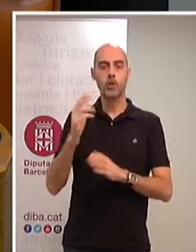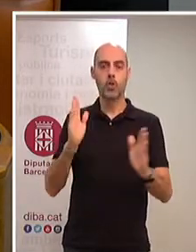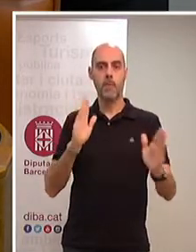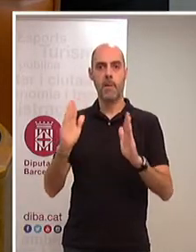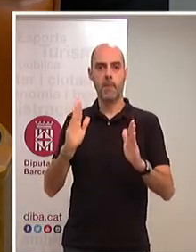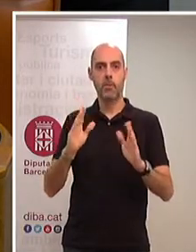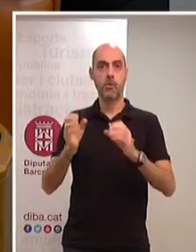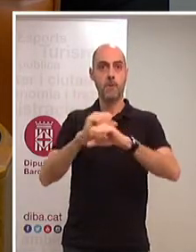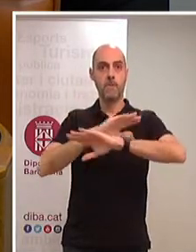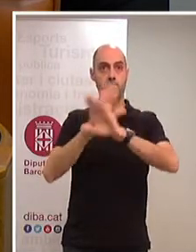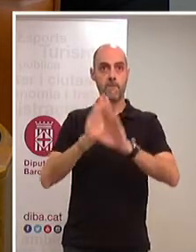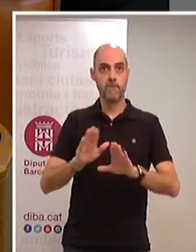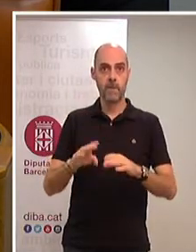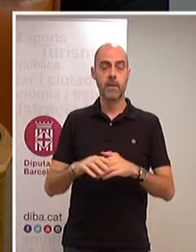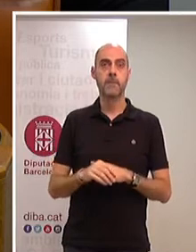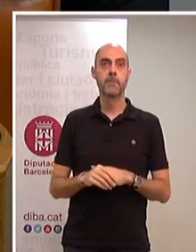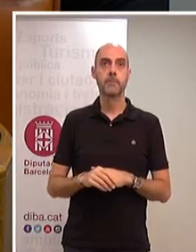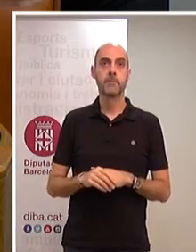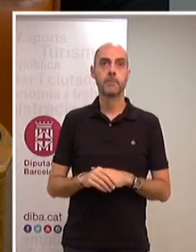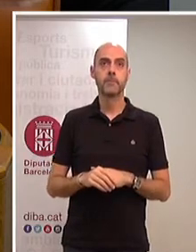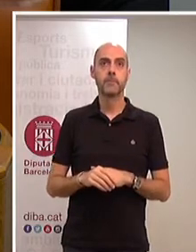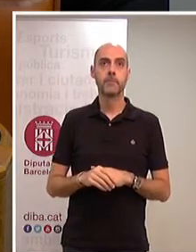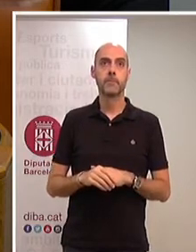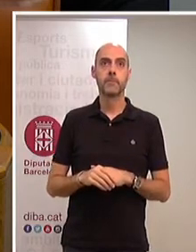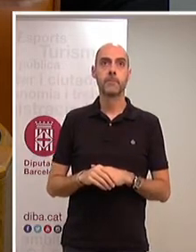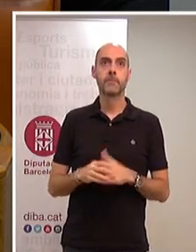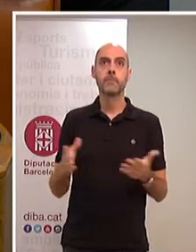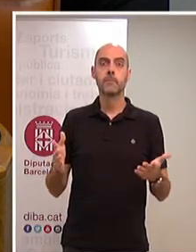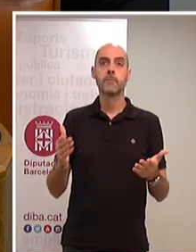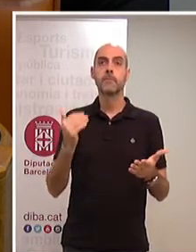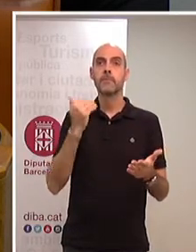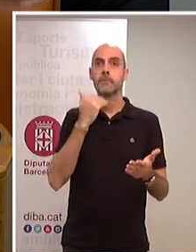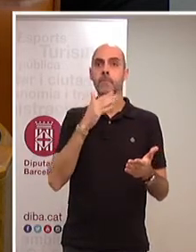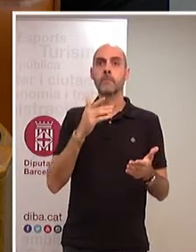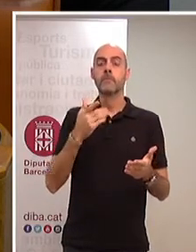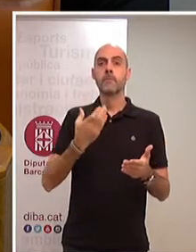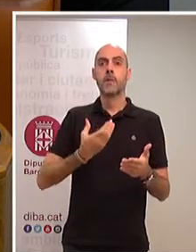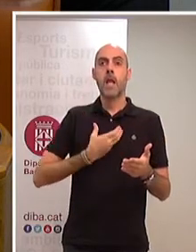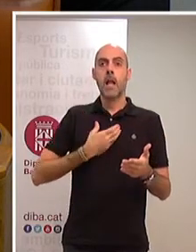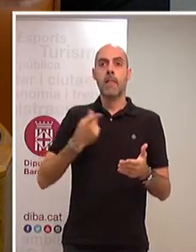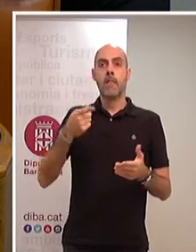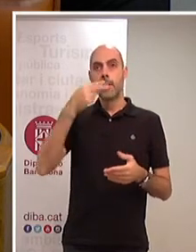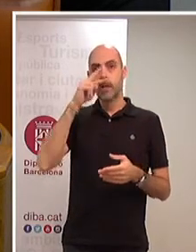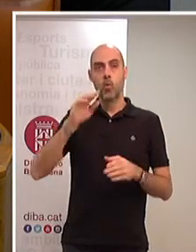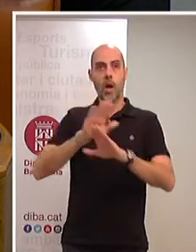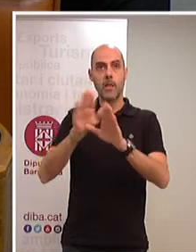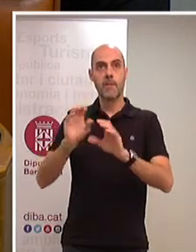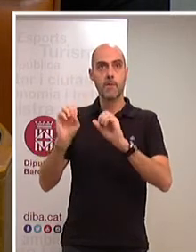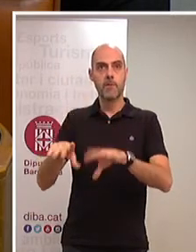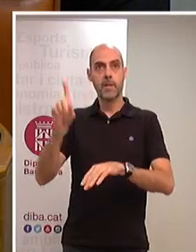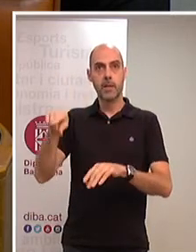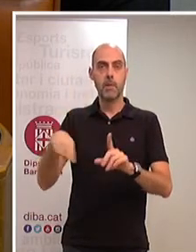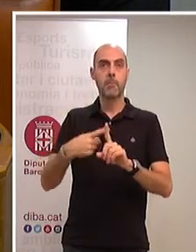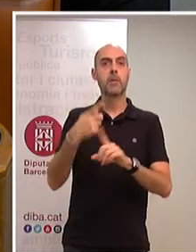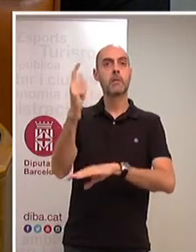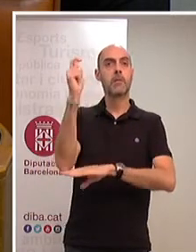respectem tant personal com políticament que vostè hagi decidit deixar tant l'alcaldia de Sant Cugat com la Diputació,